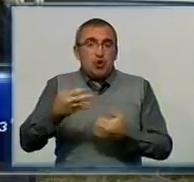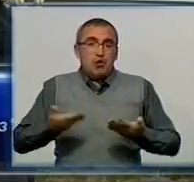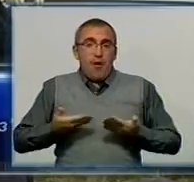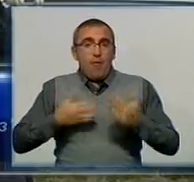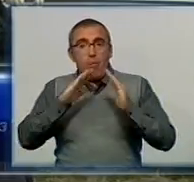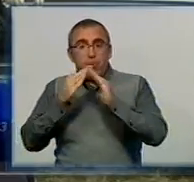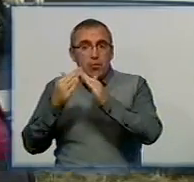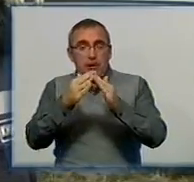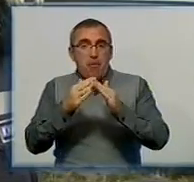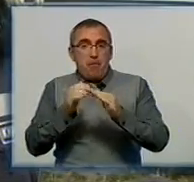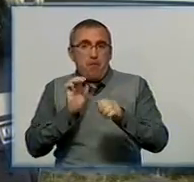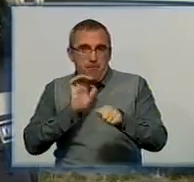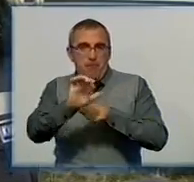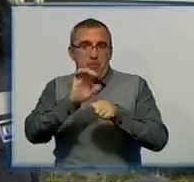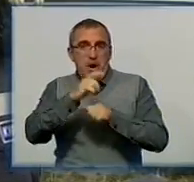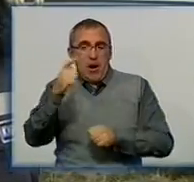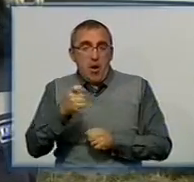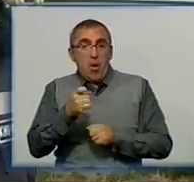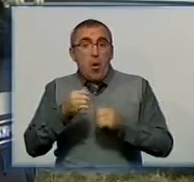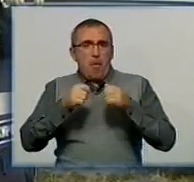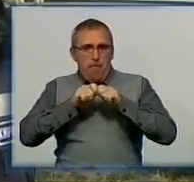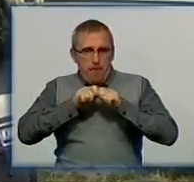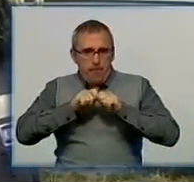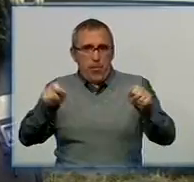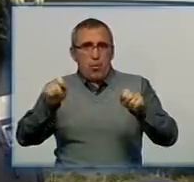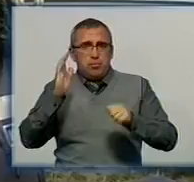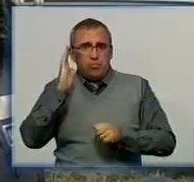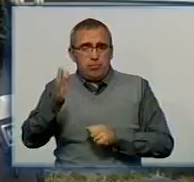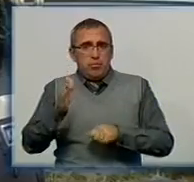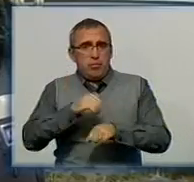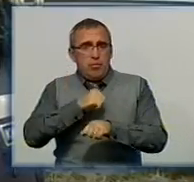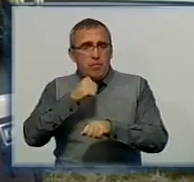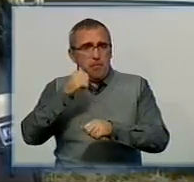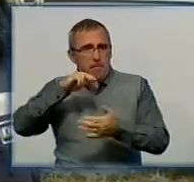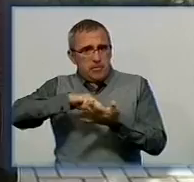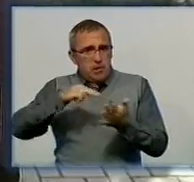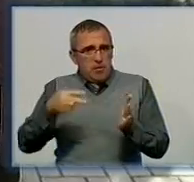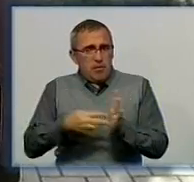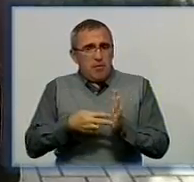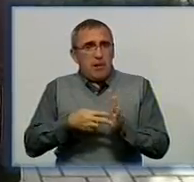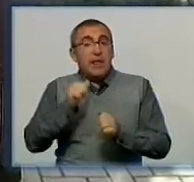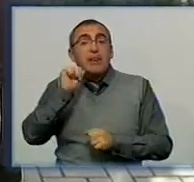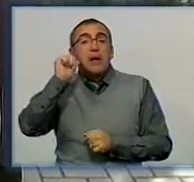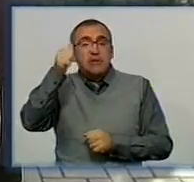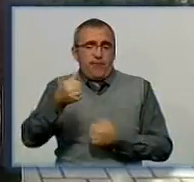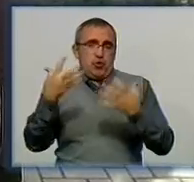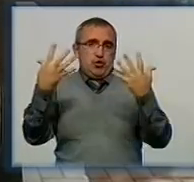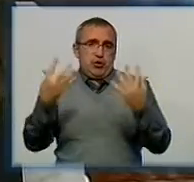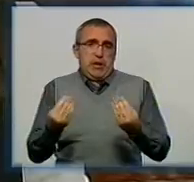будинки, подача газу. Основна маса пуска, головне робітство заплановано на завтрашній день.